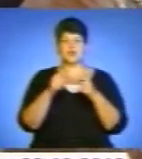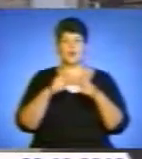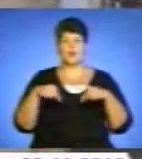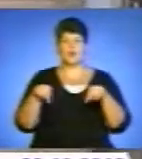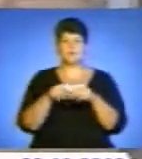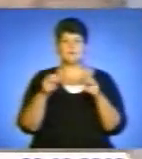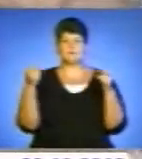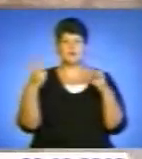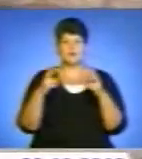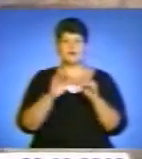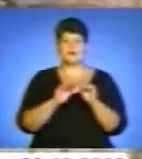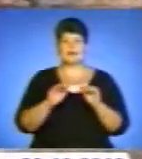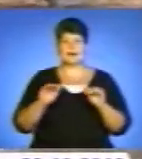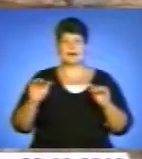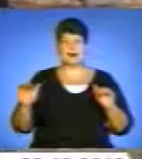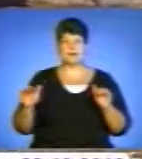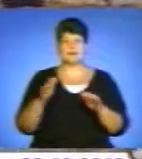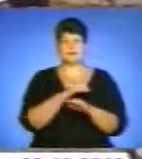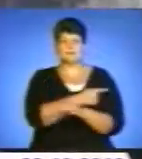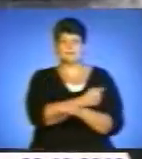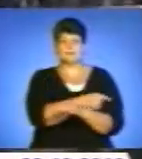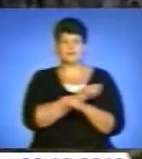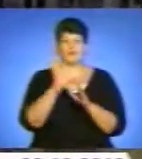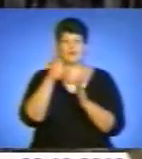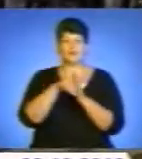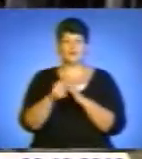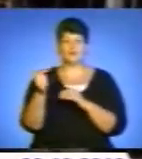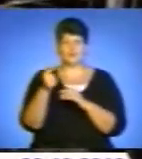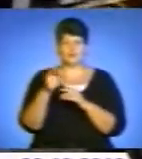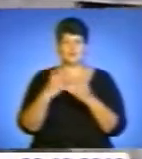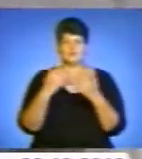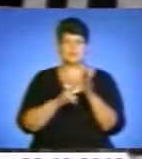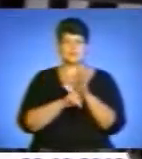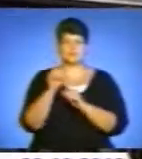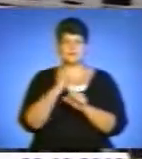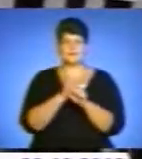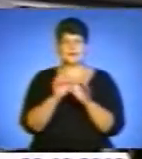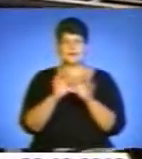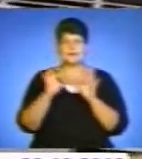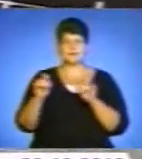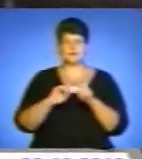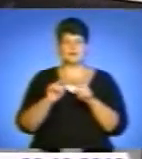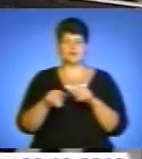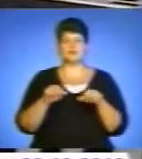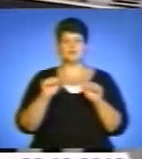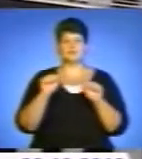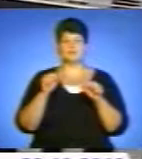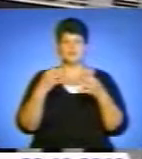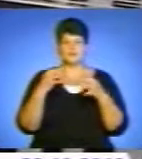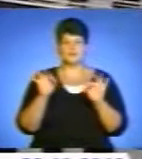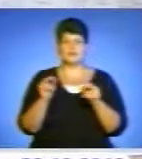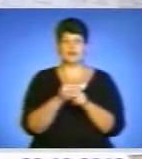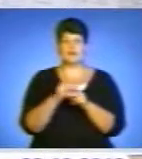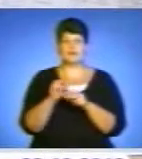спеціалізованої лікарні ведуть в експлуатацію вже в грудні. Зокрема, запрацює лінійний прискурювач, який дасть змогу лікувати онкологічні недуги.